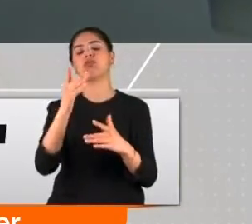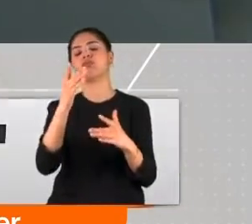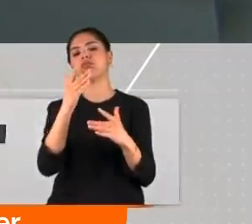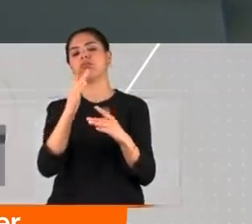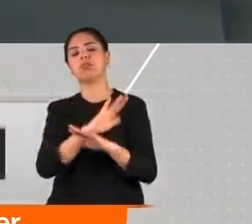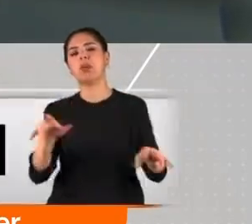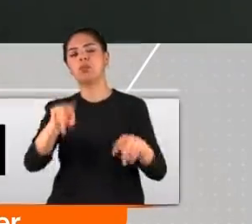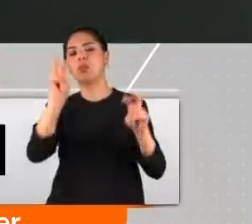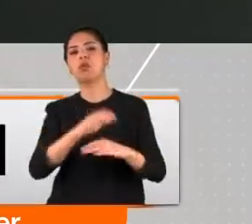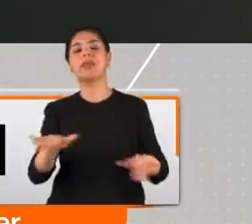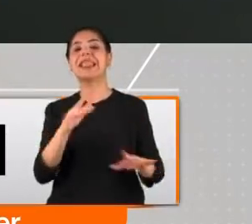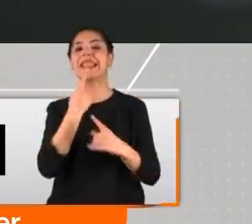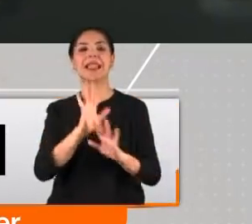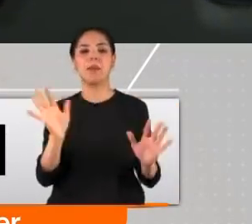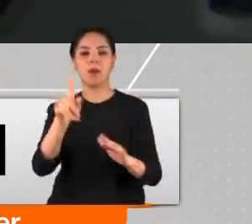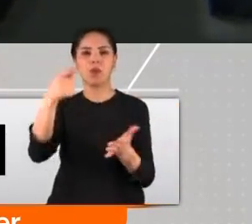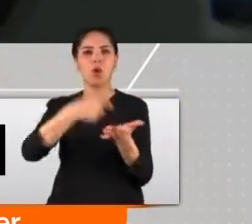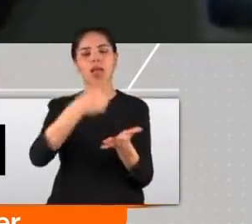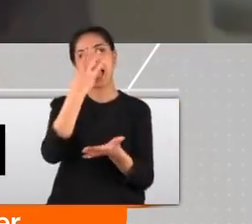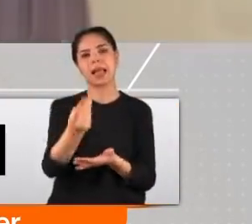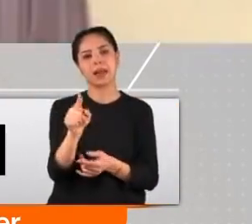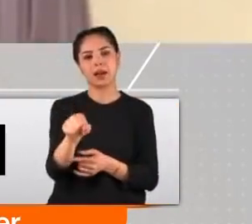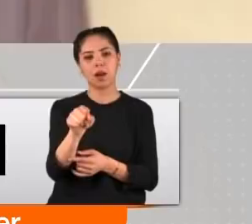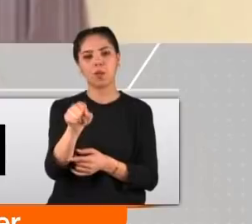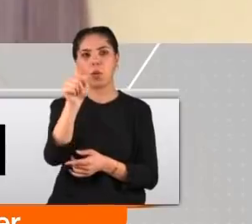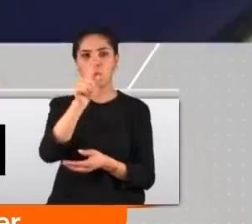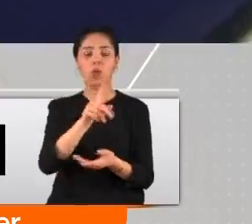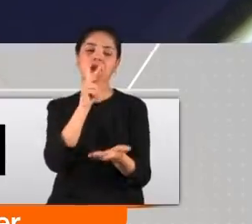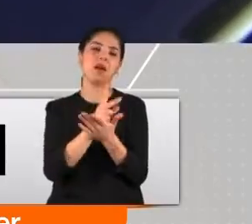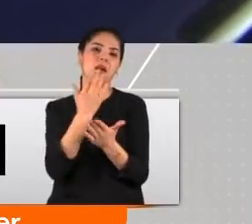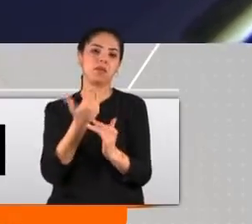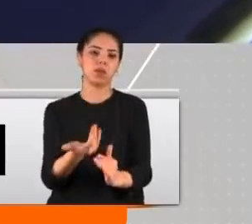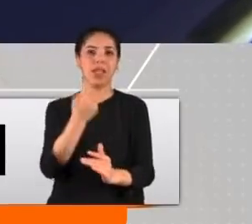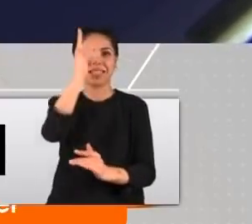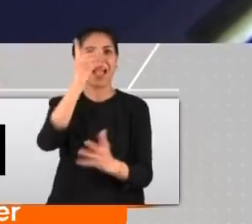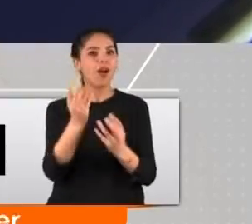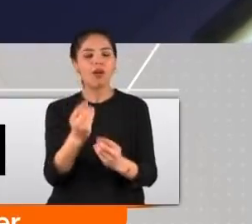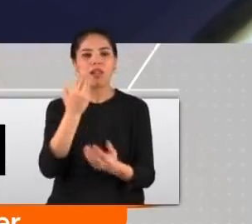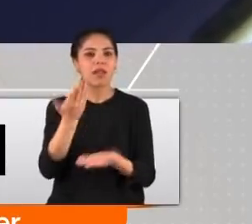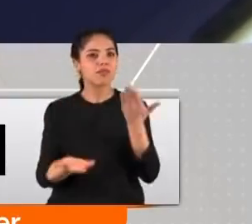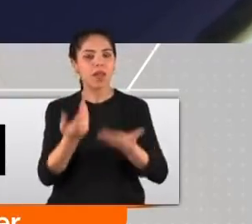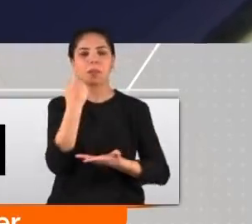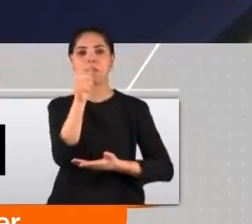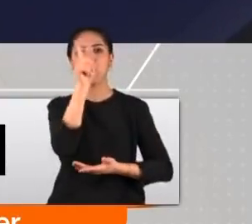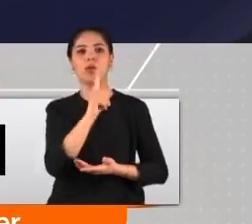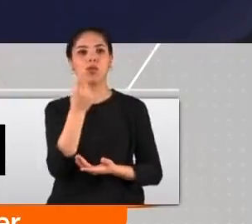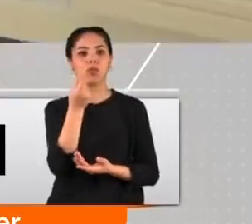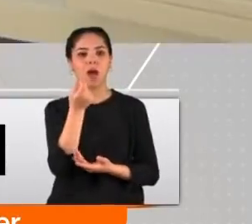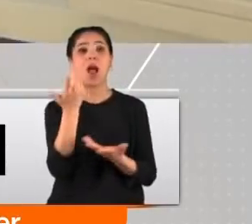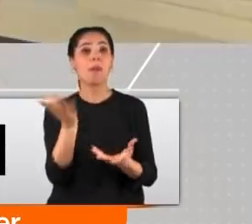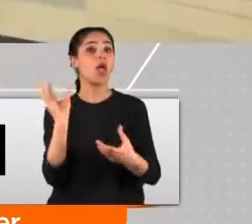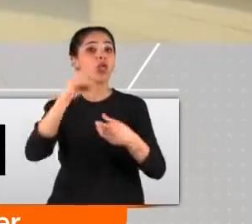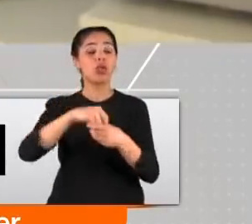ücret türü değildir. Bayram ikramiyestir. Şu anda öyle bir kararımız yok. Bireysel olarak bakıldığı zaman 1100 liradır ama